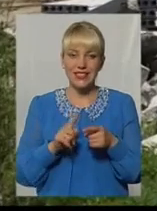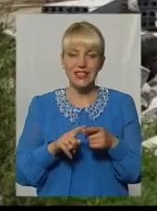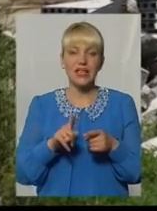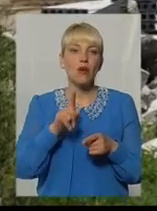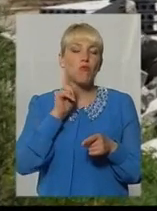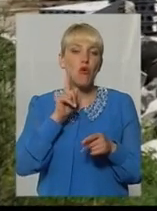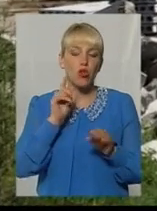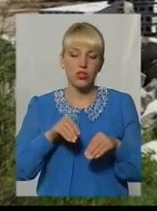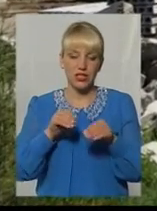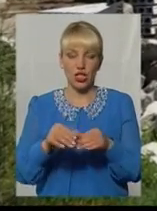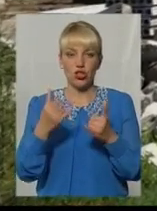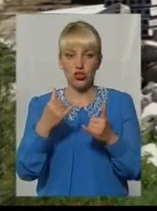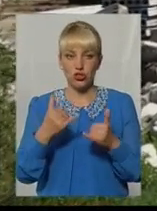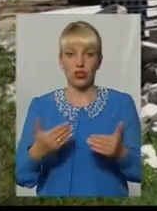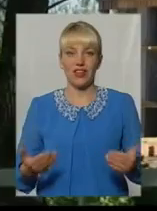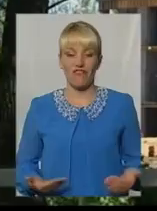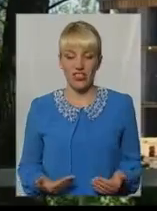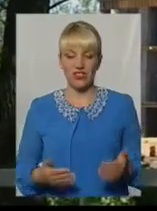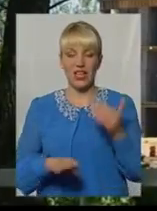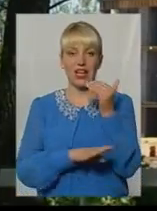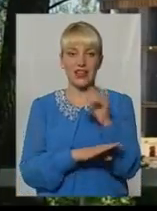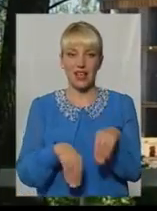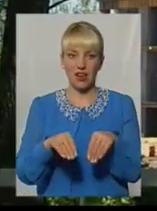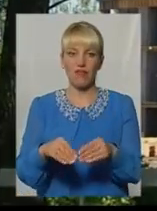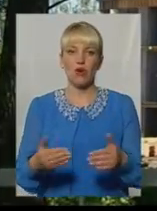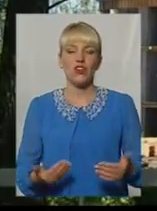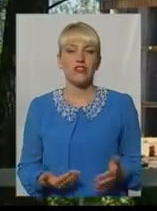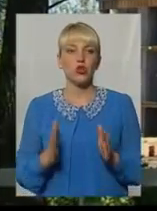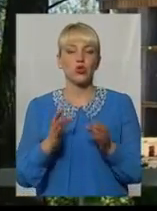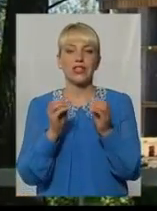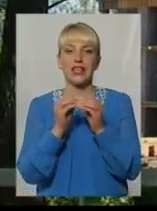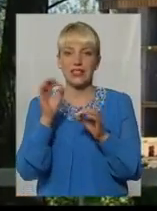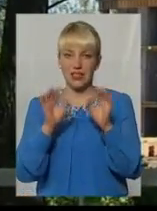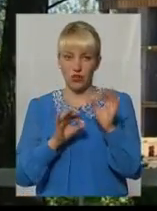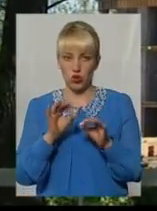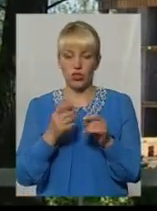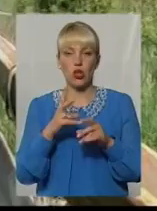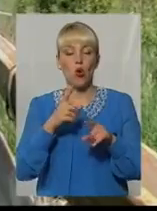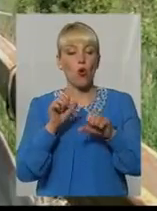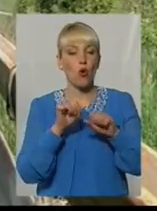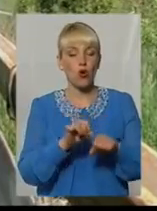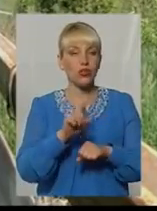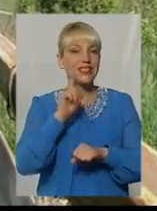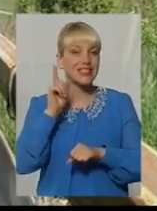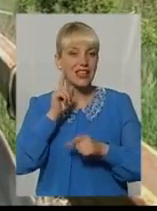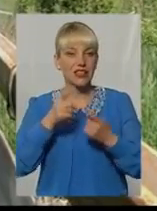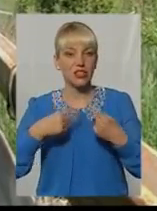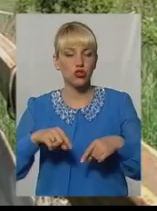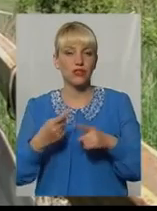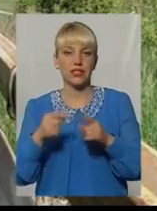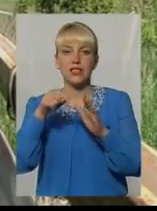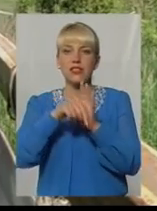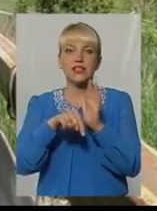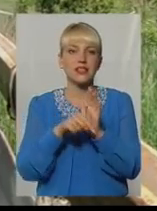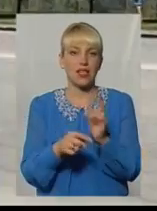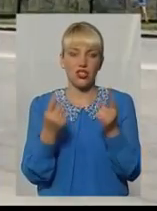щойно висаджених дерев та кущів виживають менше 10%. Тож охорона зелених зон набуває тепер особливого значення. Щоправда,